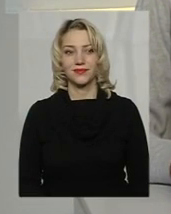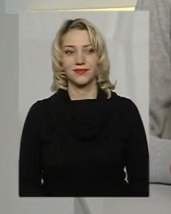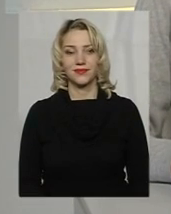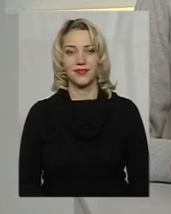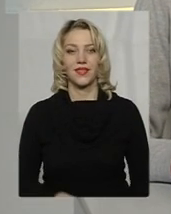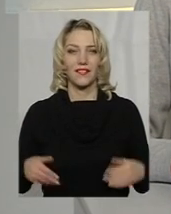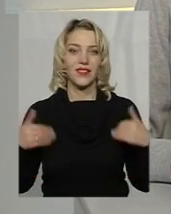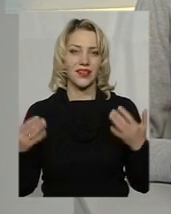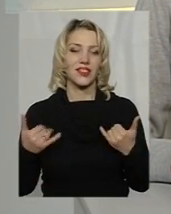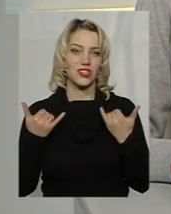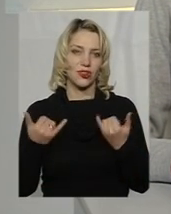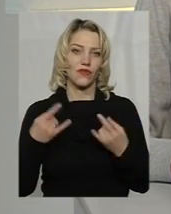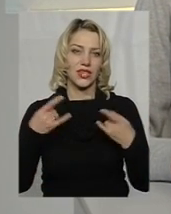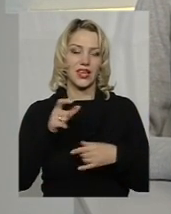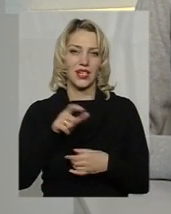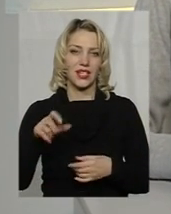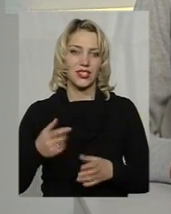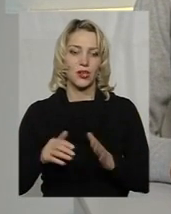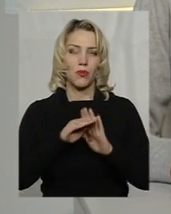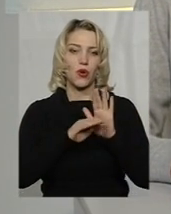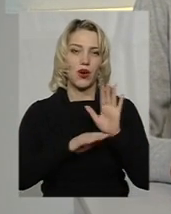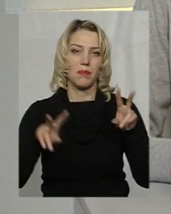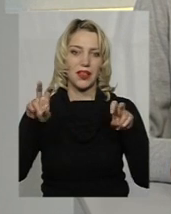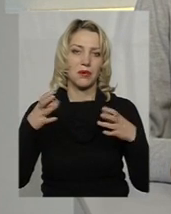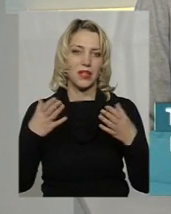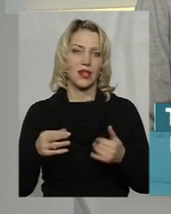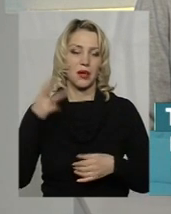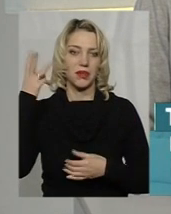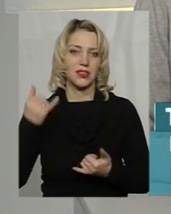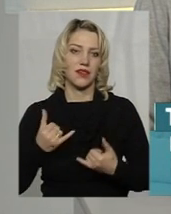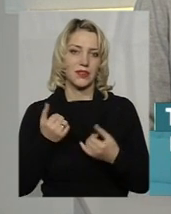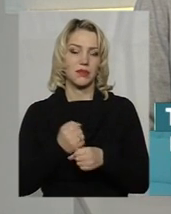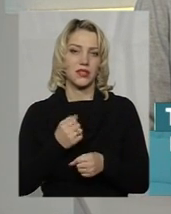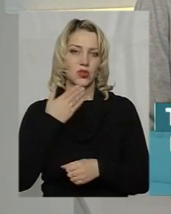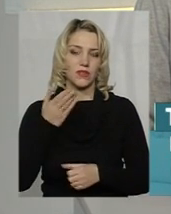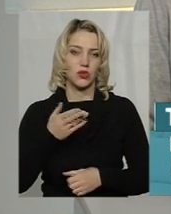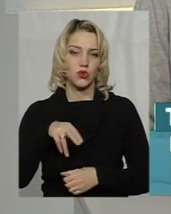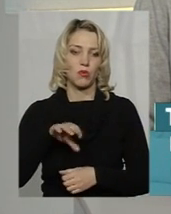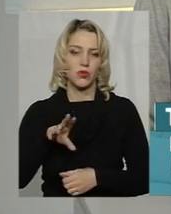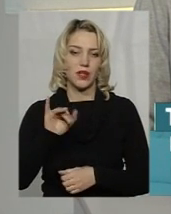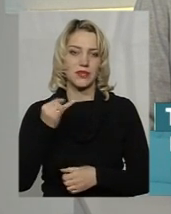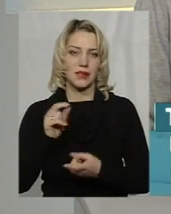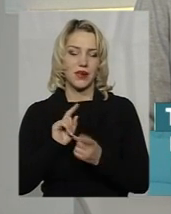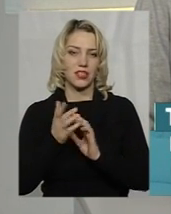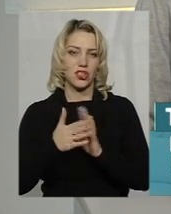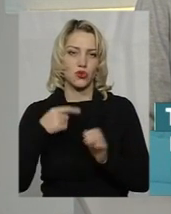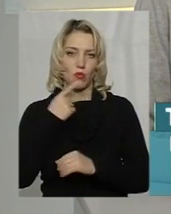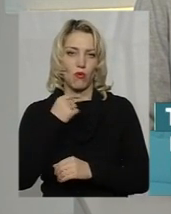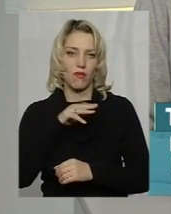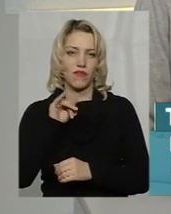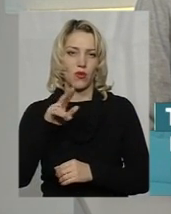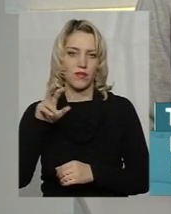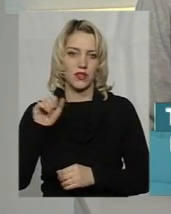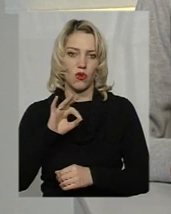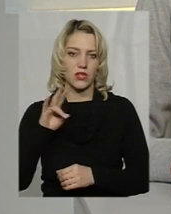Мої вітання, шановні телеглядачі. В ефірі програма «Тема дня Хмельницький». В студії працює ведучий Віталій Постемський та перекладач на жестову